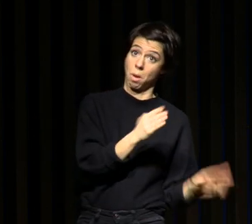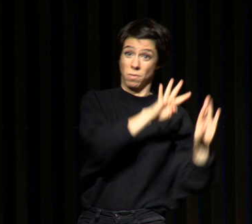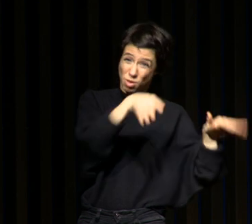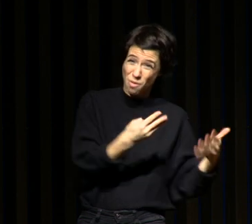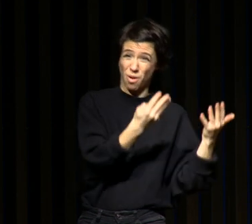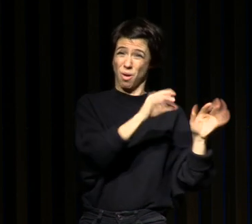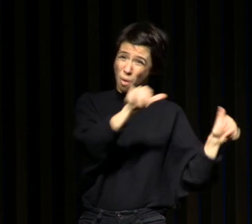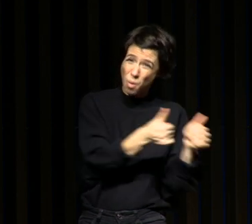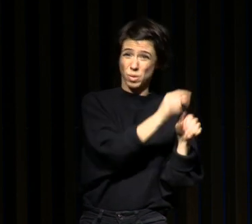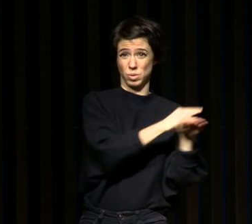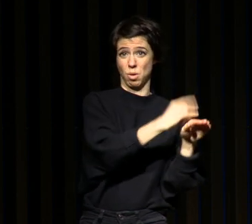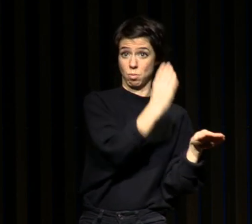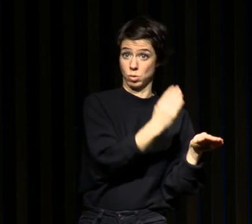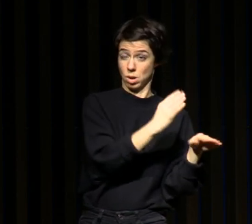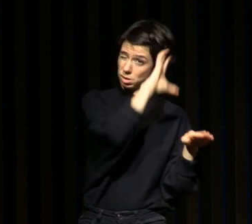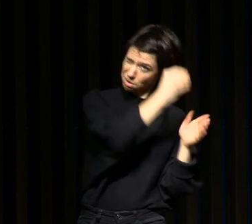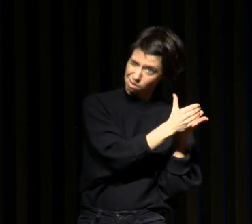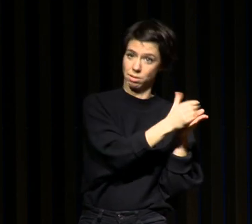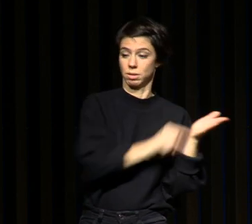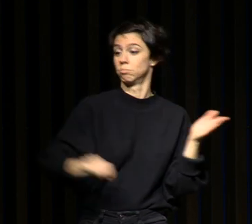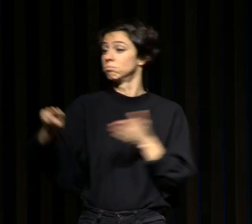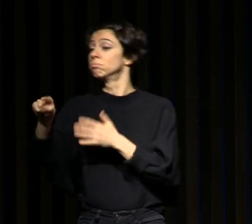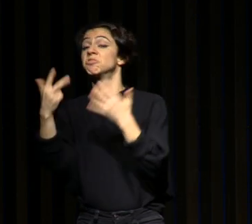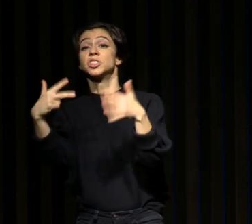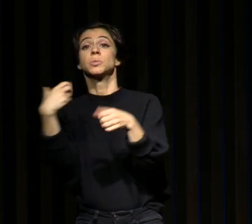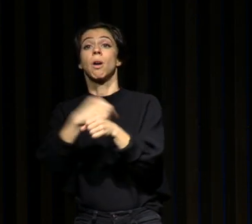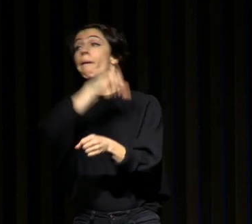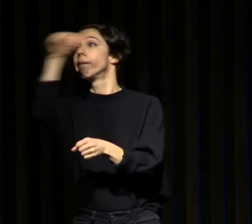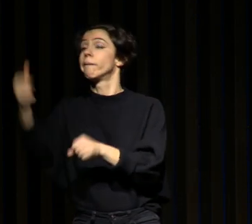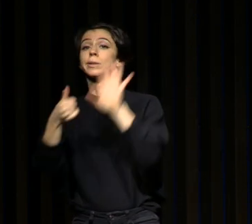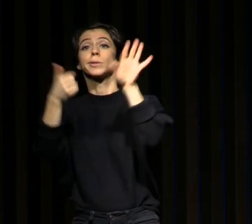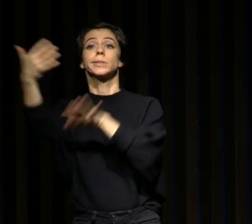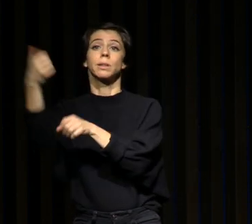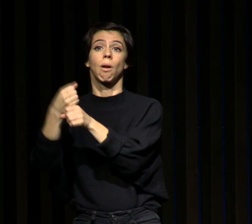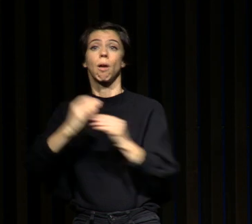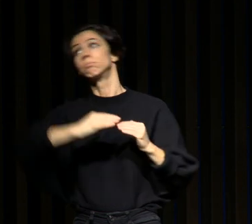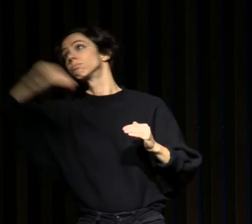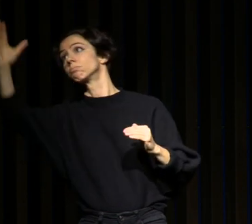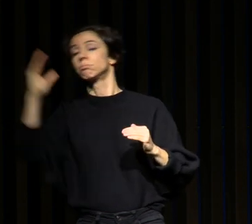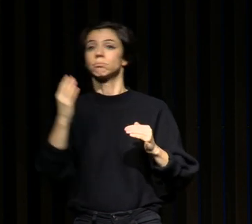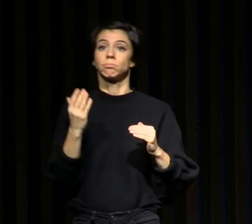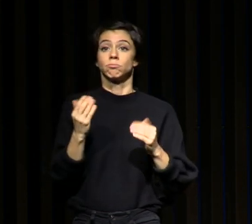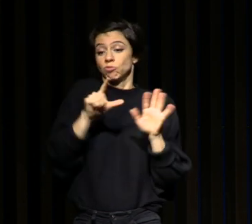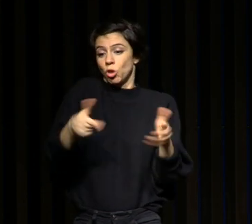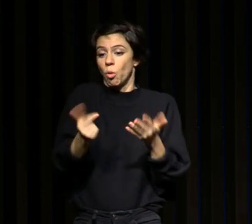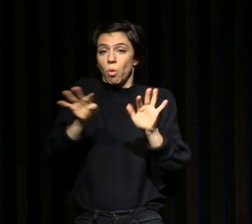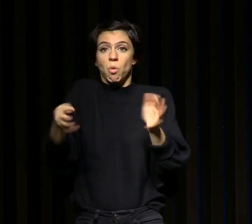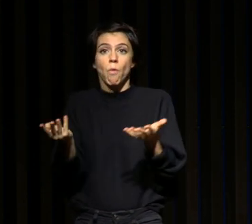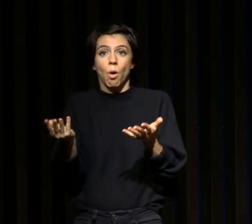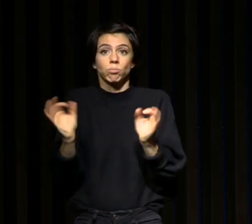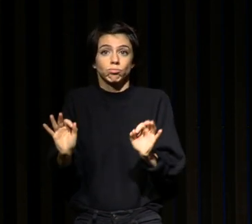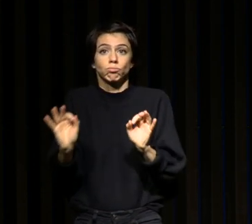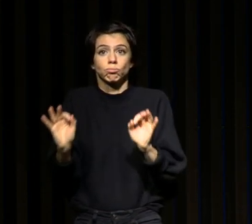alors que de 18 à 65 ans, on peut se contacter de 7 à 9 heures. Donc, il y a une